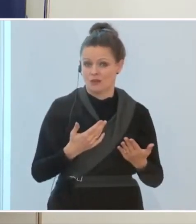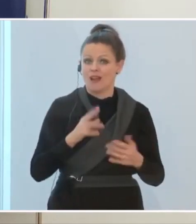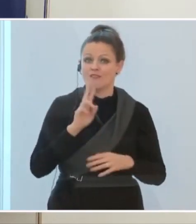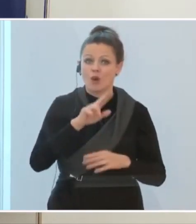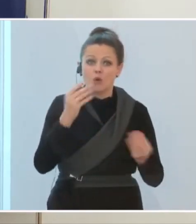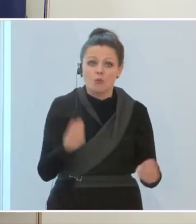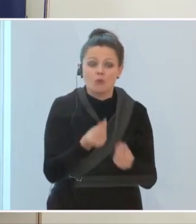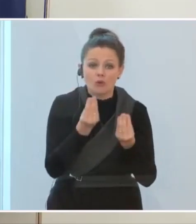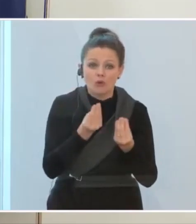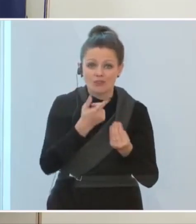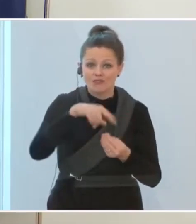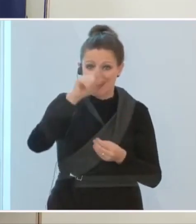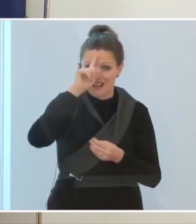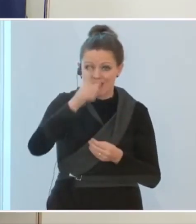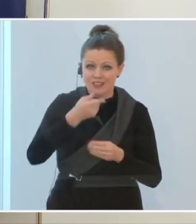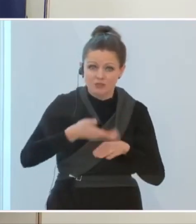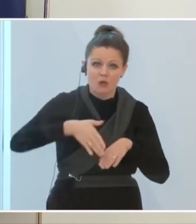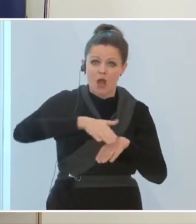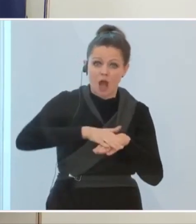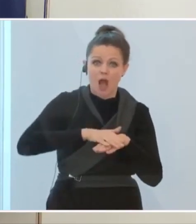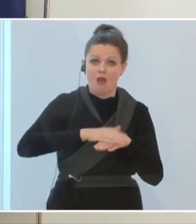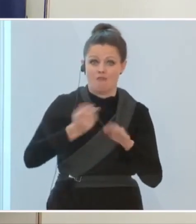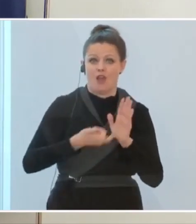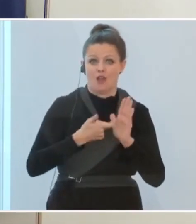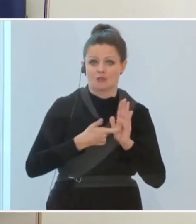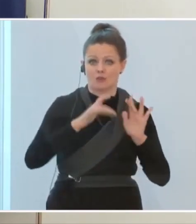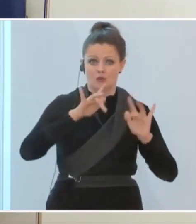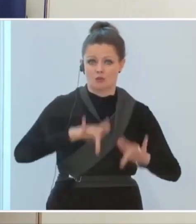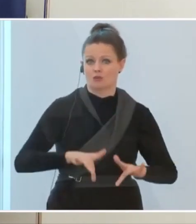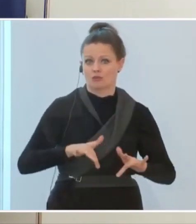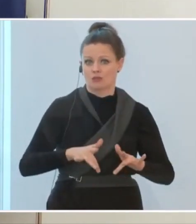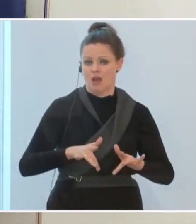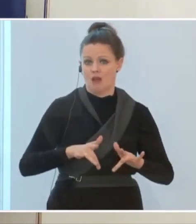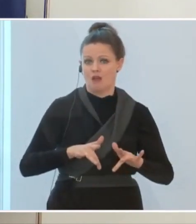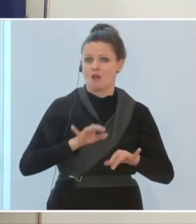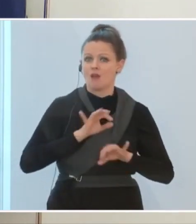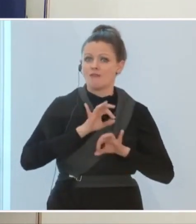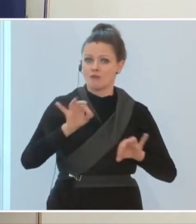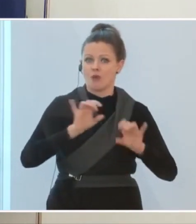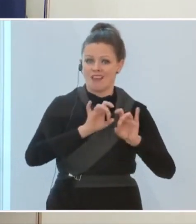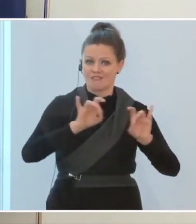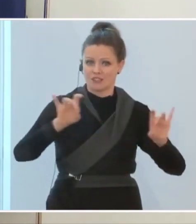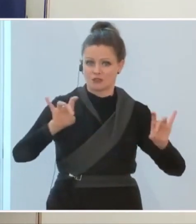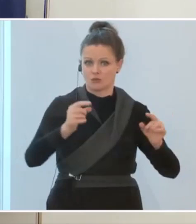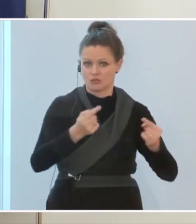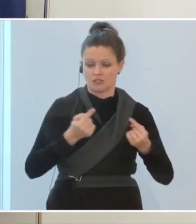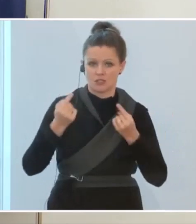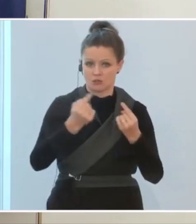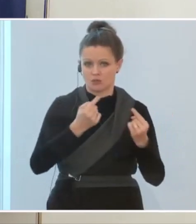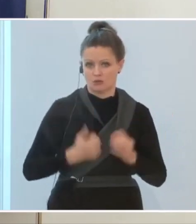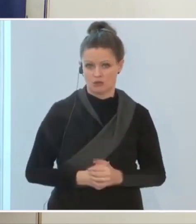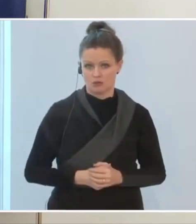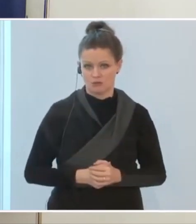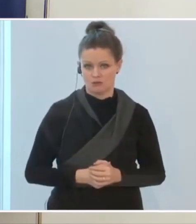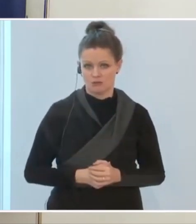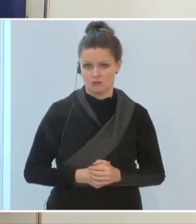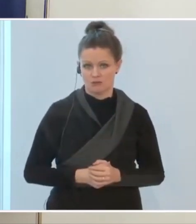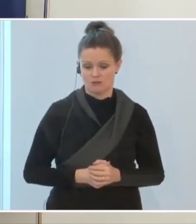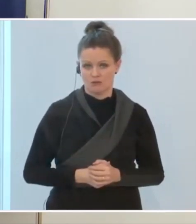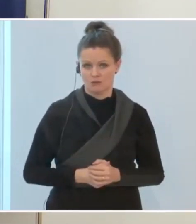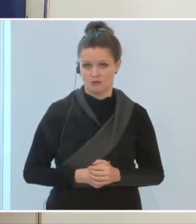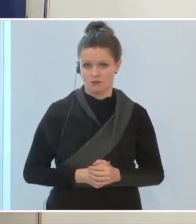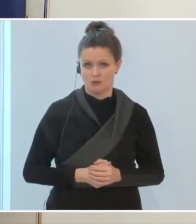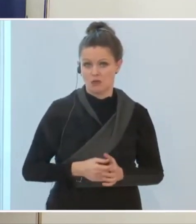wir wissen, dass das natürlich noch einmal eine Herausforderung ist für Infektionsgeschehen. Das hat mit den Deutschen